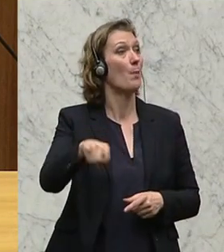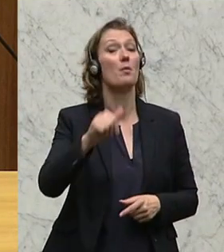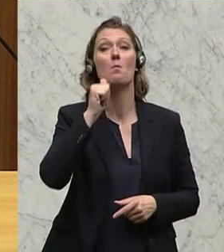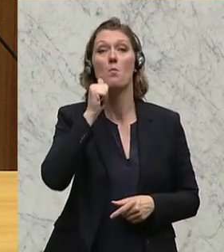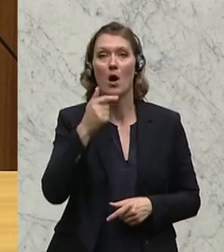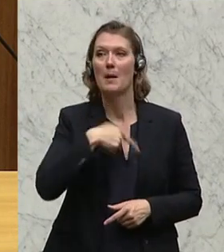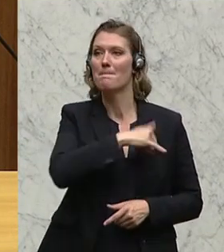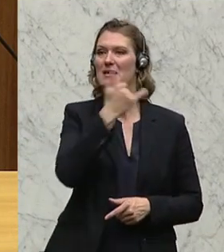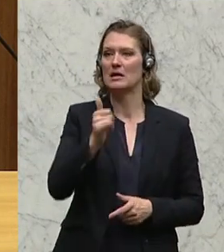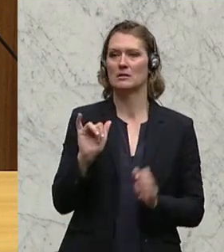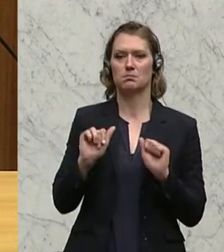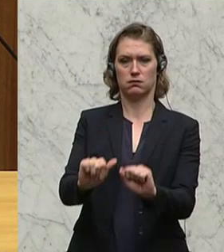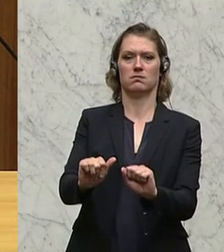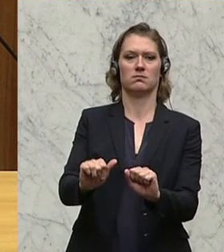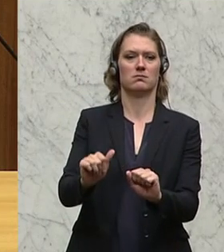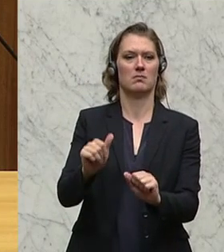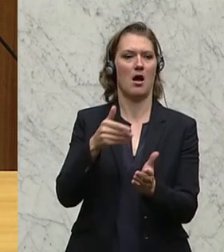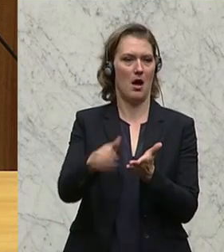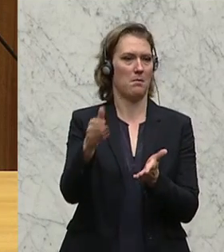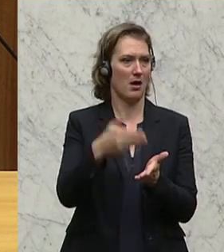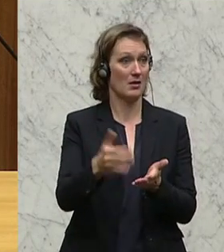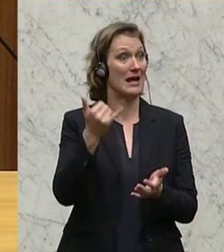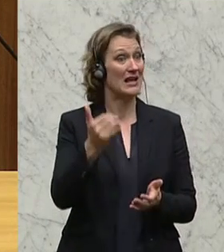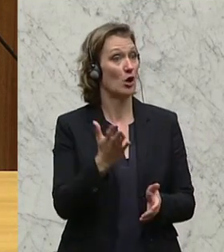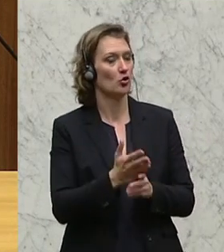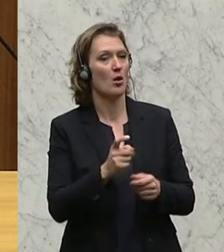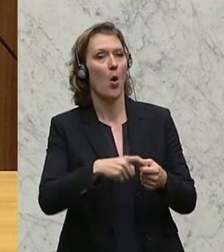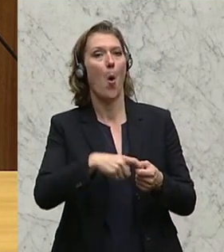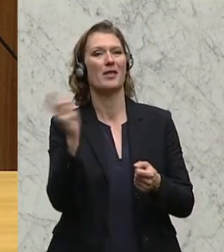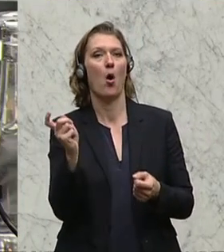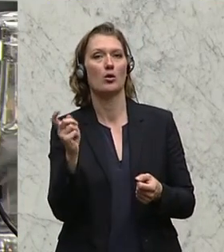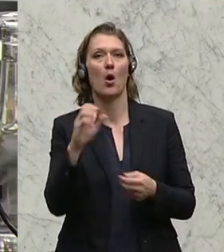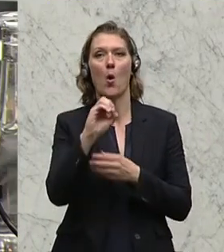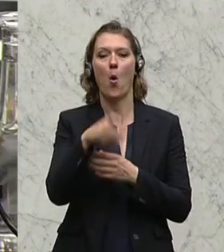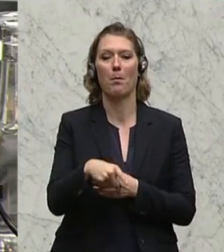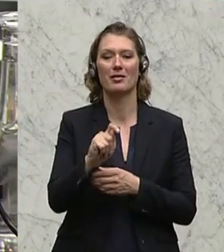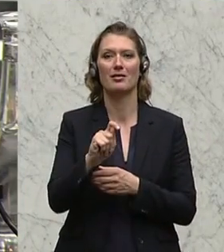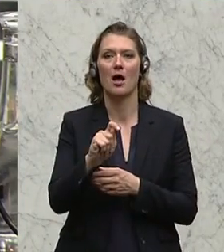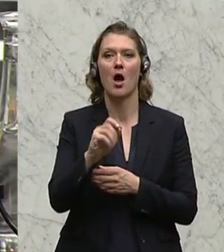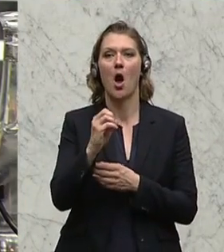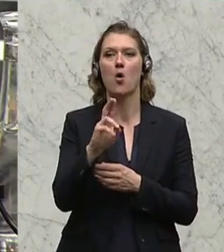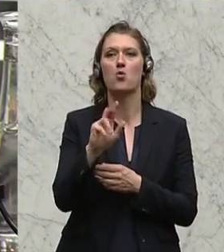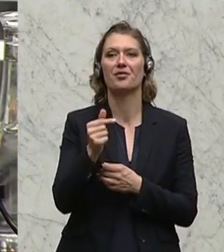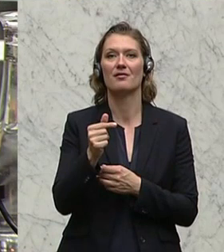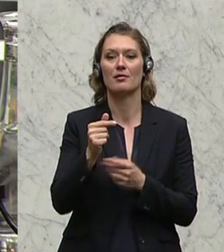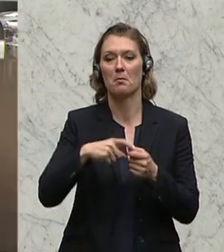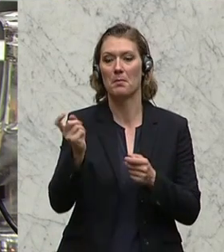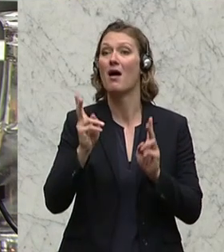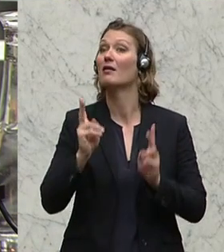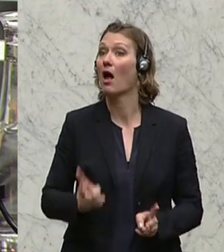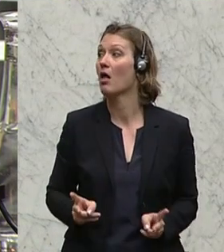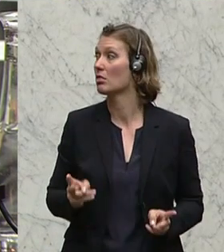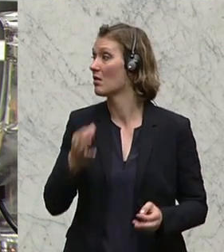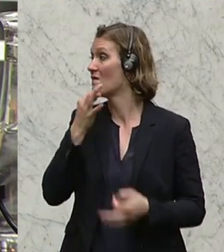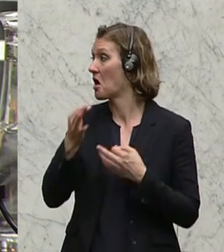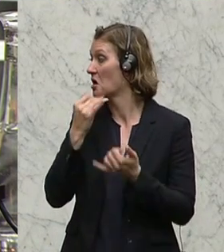wir immer abgelehnt haben. Wir haben aber natürlich inzwischen die Opt-out-Regelung, das heißt, wir haben unser Selbstbestimmungsrecht durchgesetzt. Und jetzt ist die